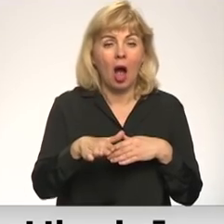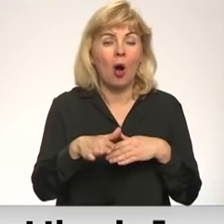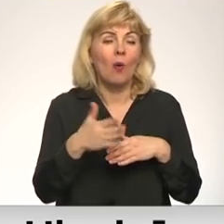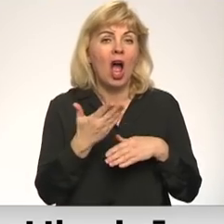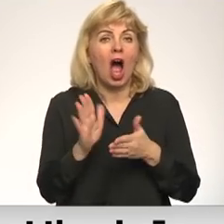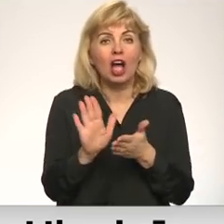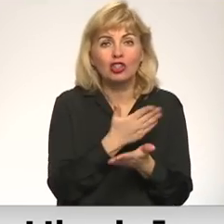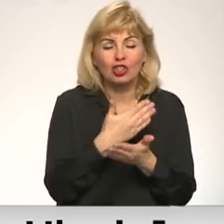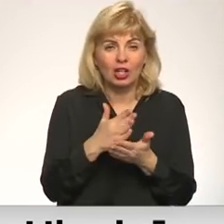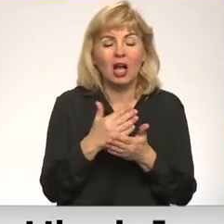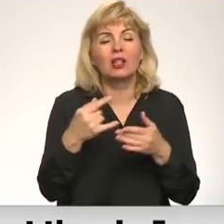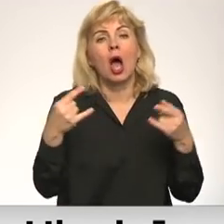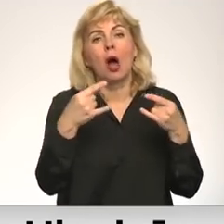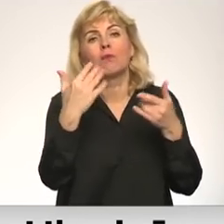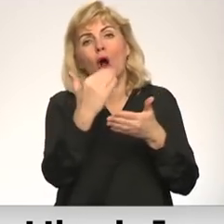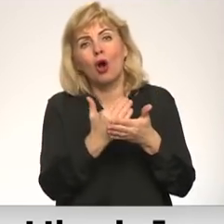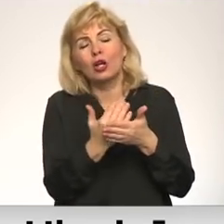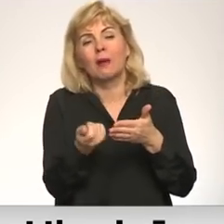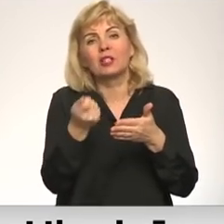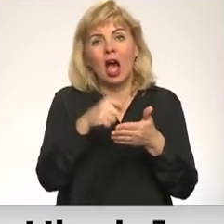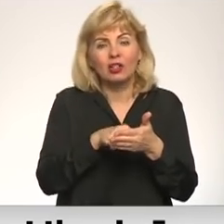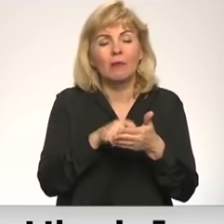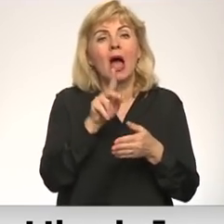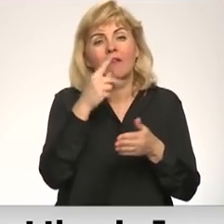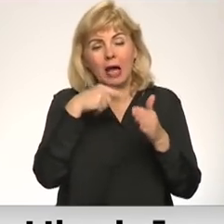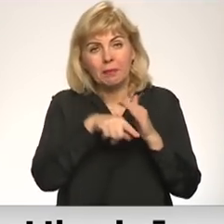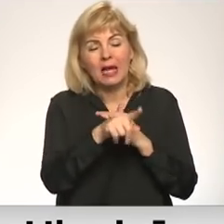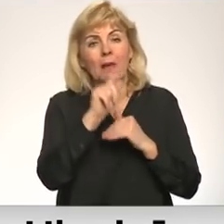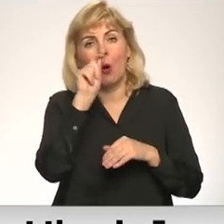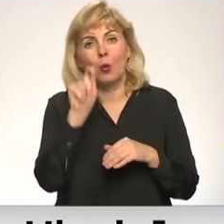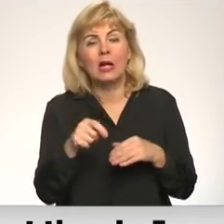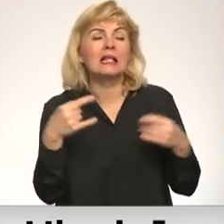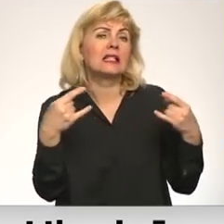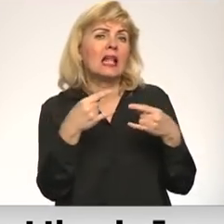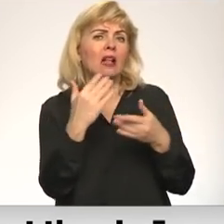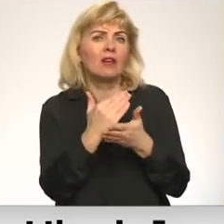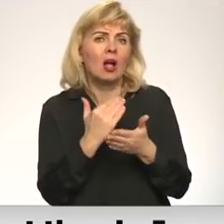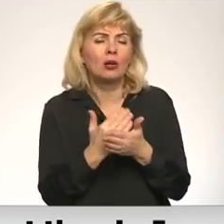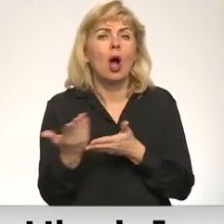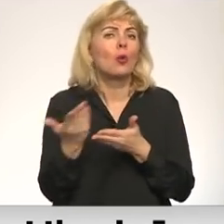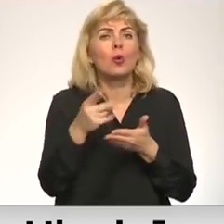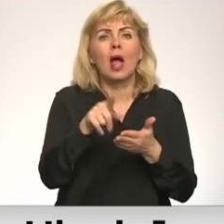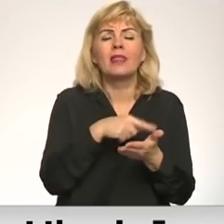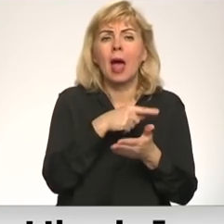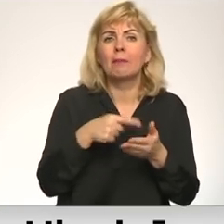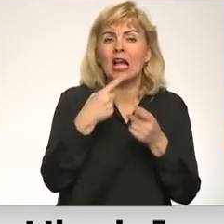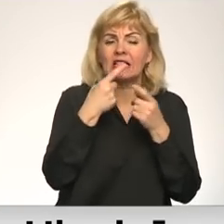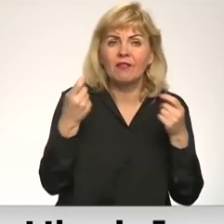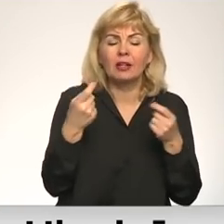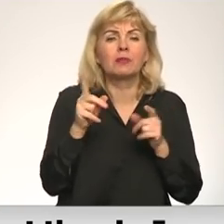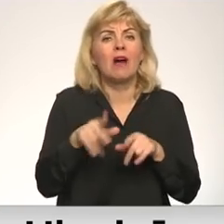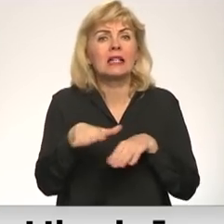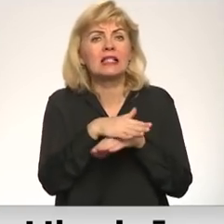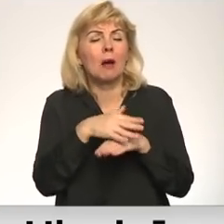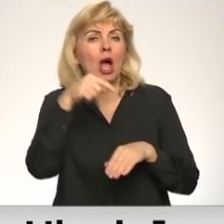daudz kanāli ir aizvērti, ir iepiejami Ukrainas televīzijas kanāli. Kura dezinformācijas daļa vai pašas sabiedrības